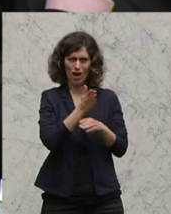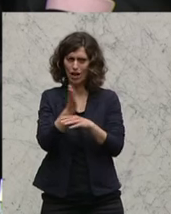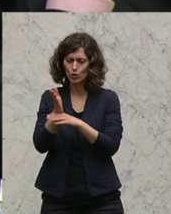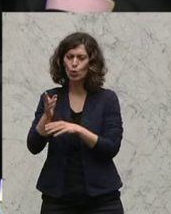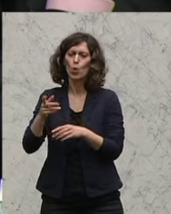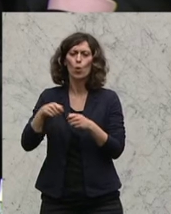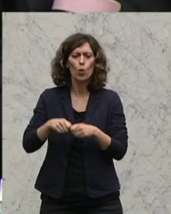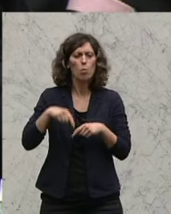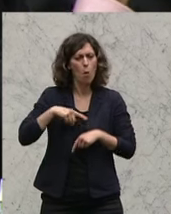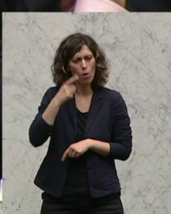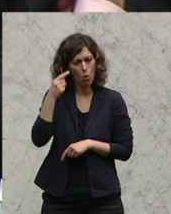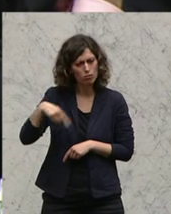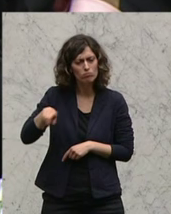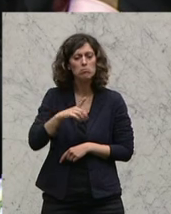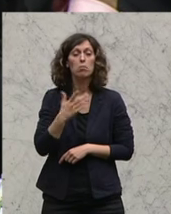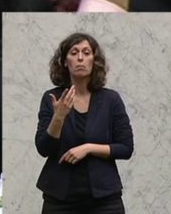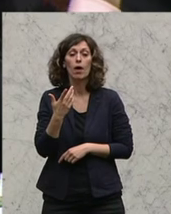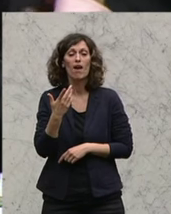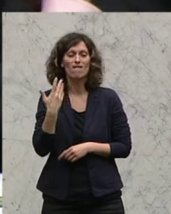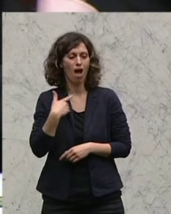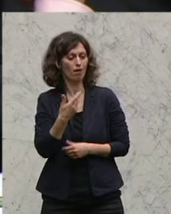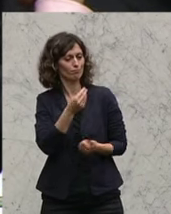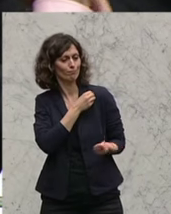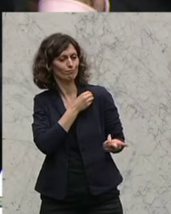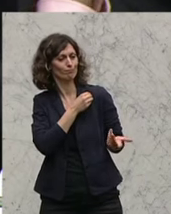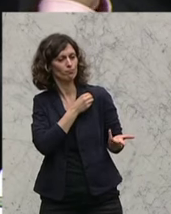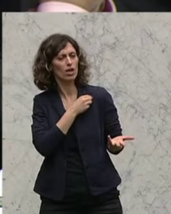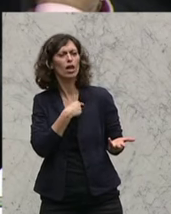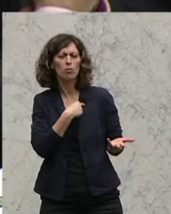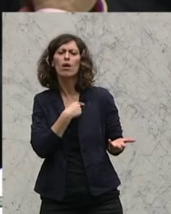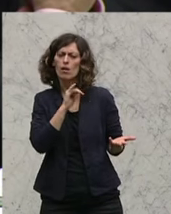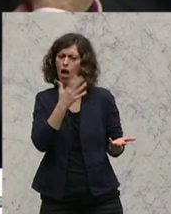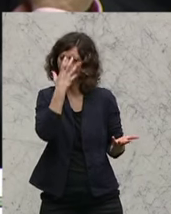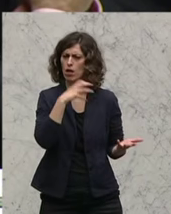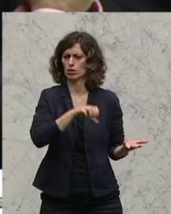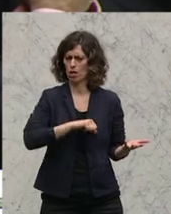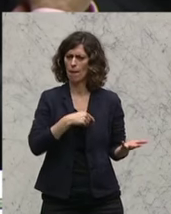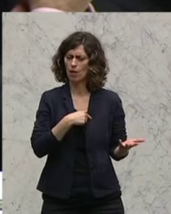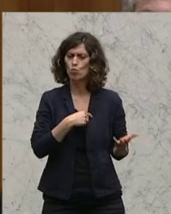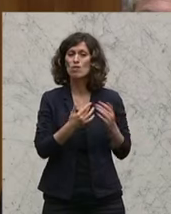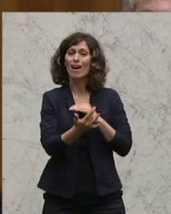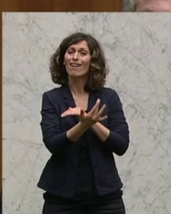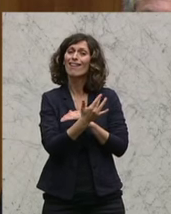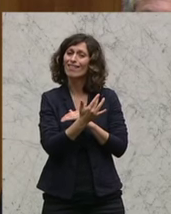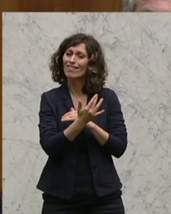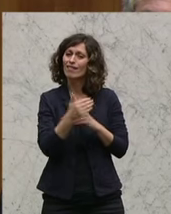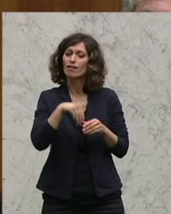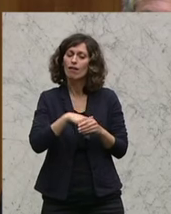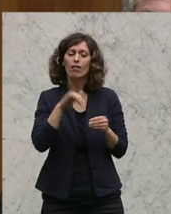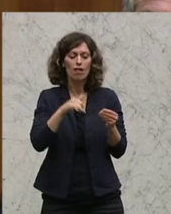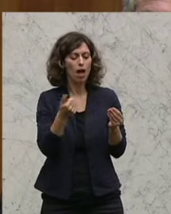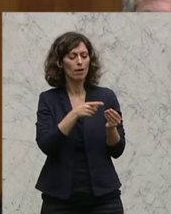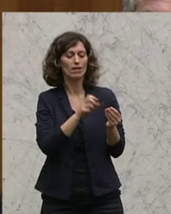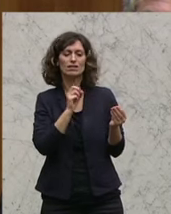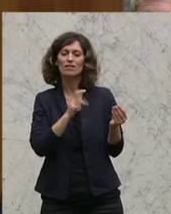Klubleuten, hier auch mir mitgegeben wurde, sehr ernst. Und die Kritik ist immer dazu da, um seine